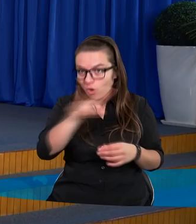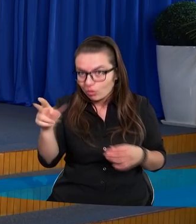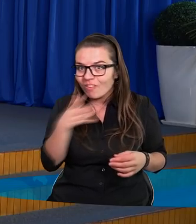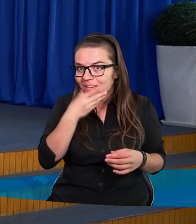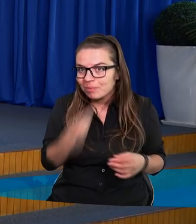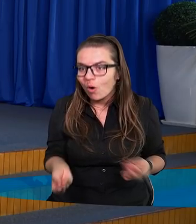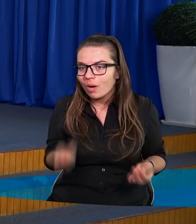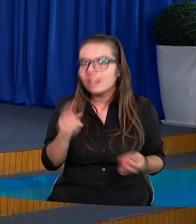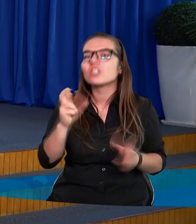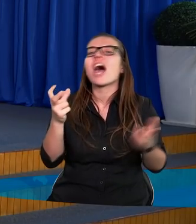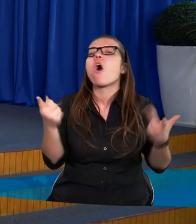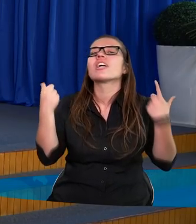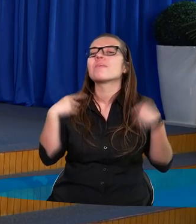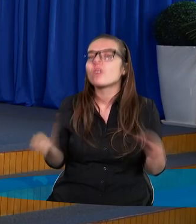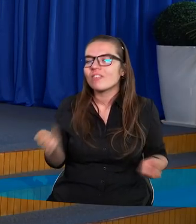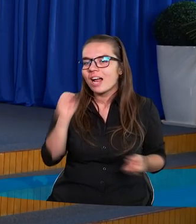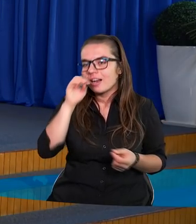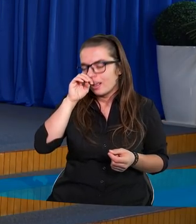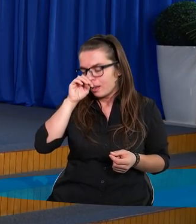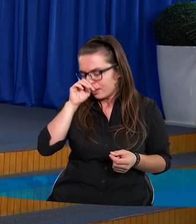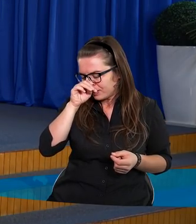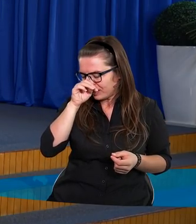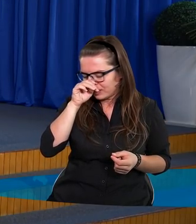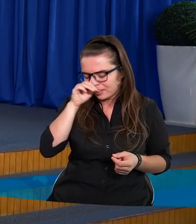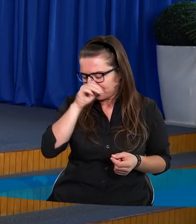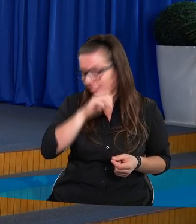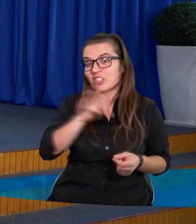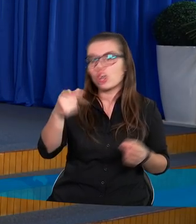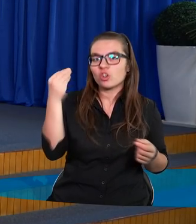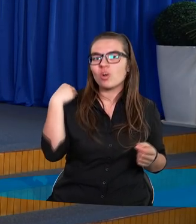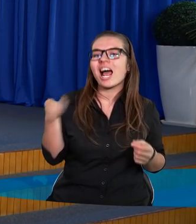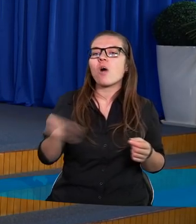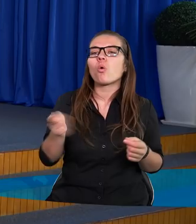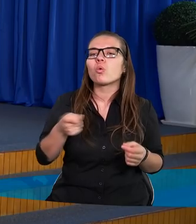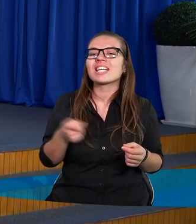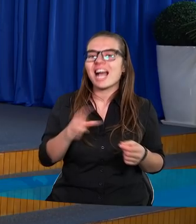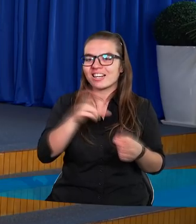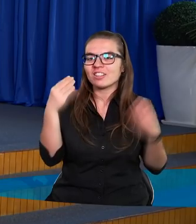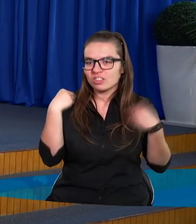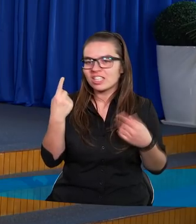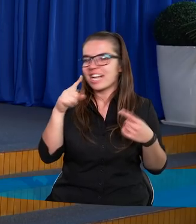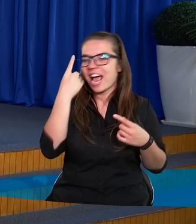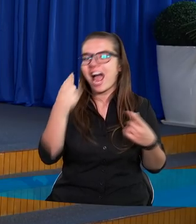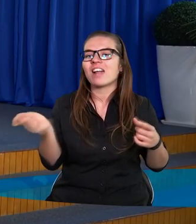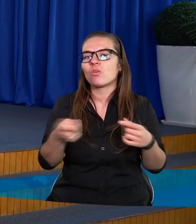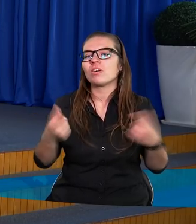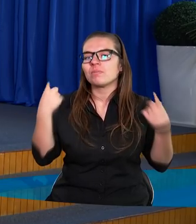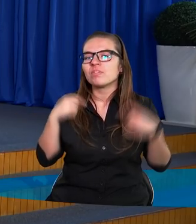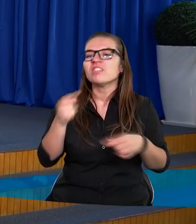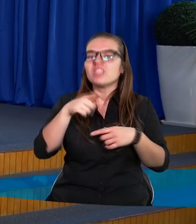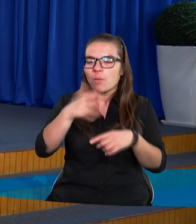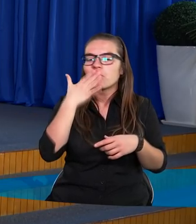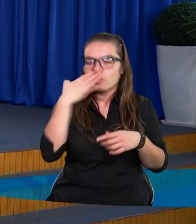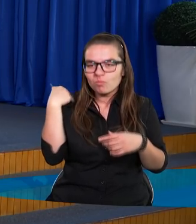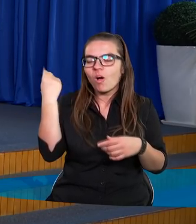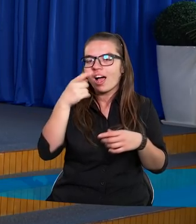i czego się spodziewaliście? Czy myśleliście, że wyciągnie tą rózgę? No ja to nie raz się rózgi spodziewałem, zresztą odgrażano się